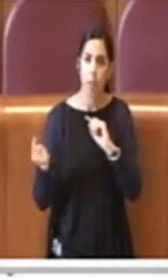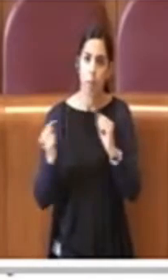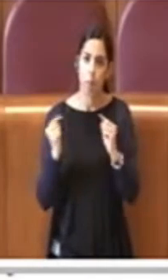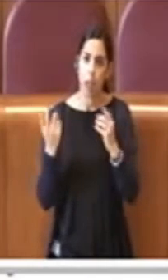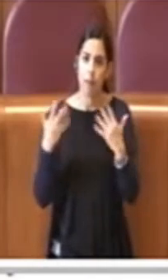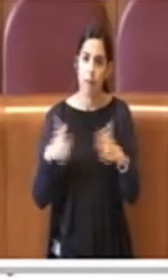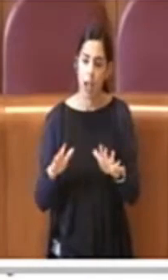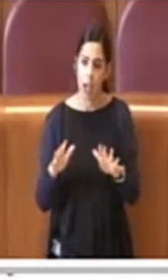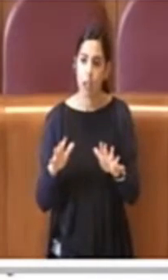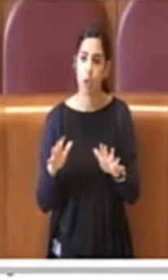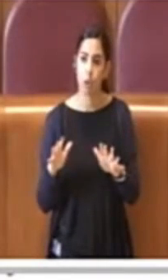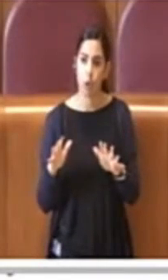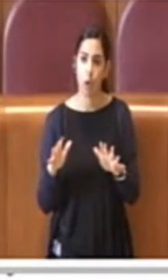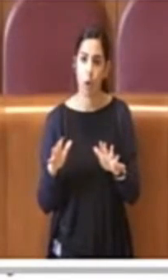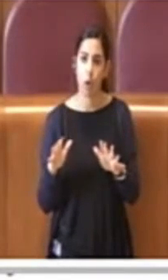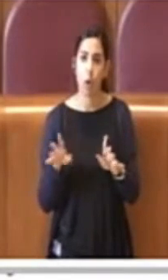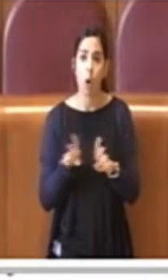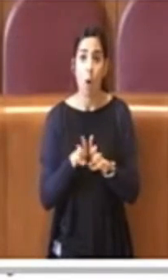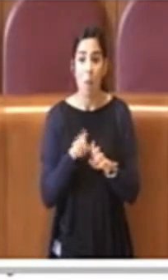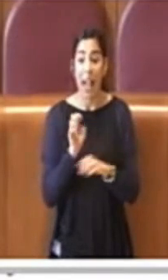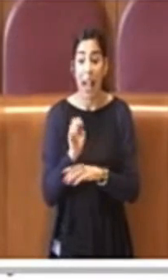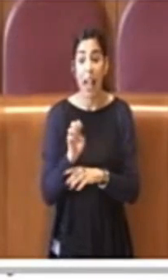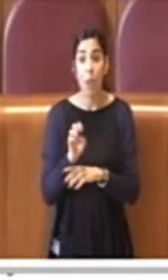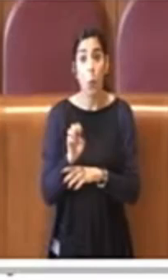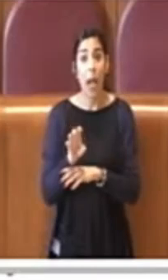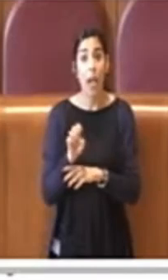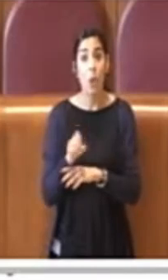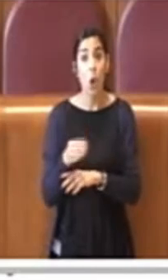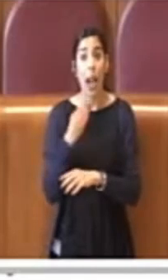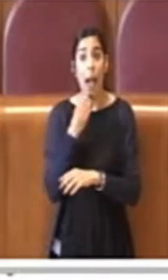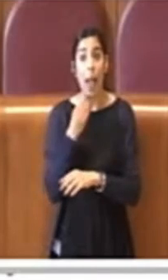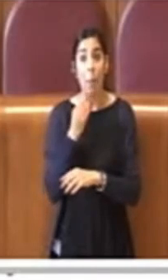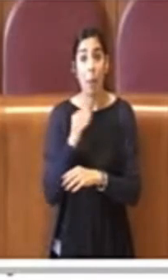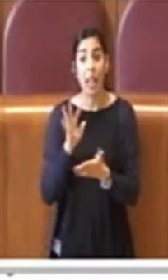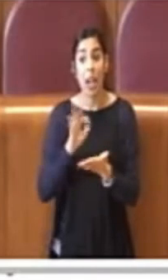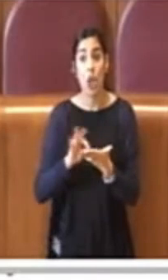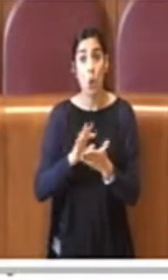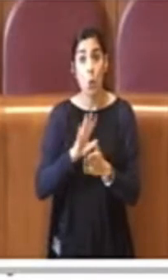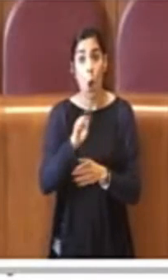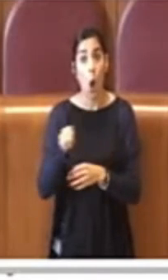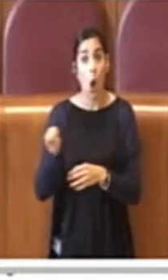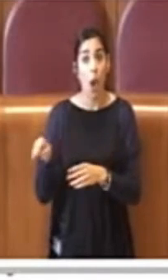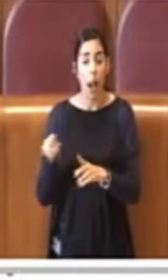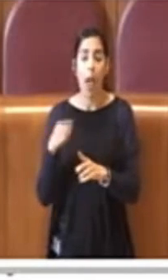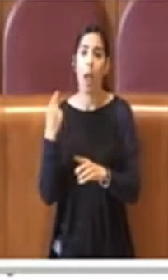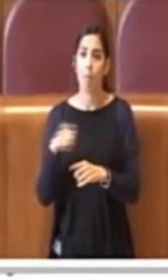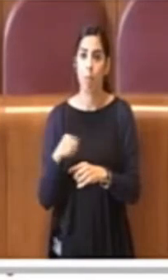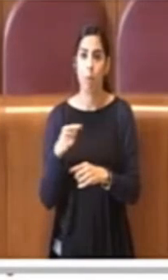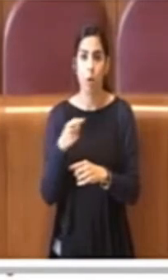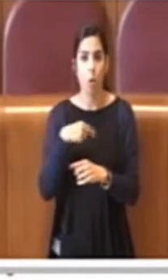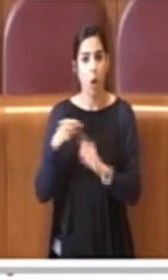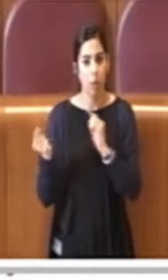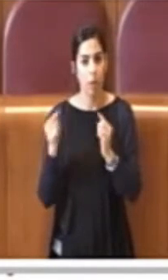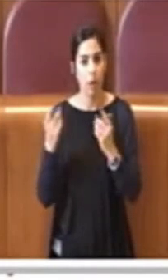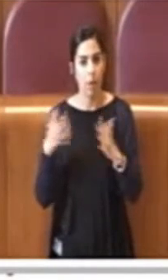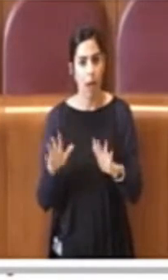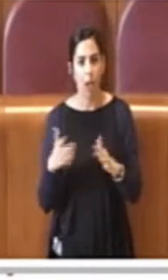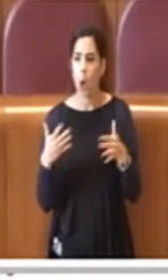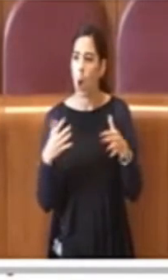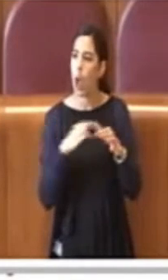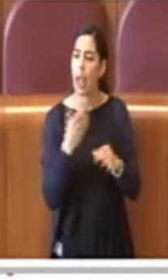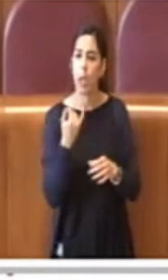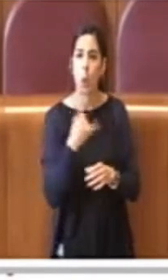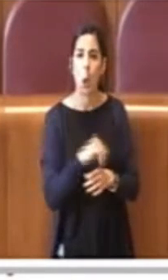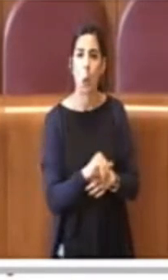soprattutto nell'ottica di un'educazione alimentare, e qui mi ricollego alle ultime battute del collega De Priamo